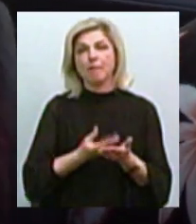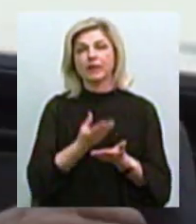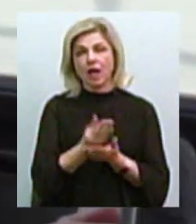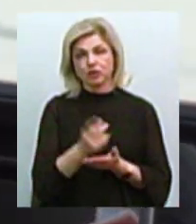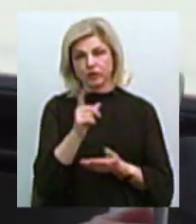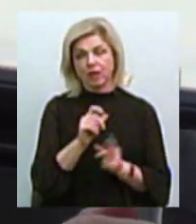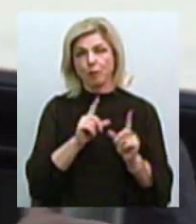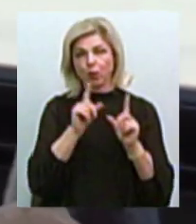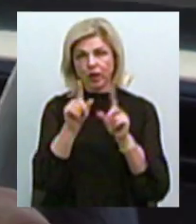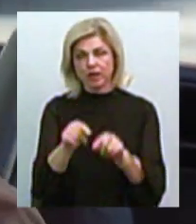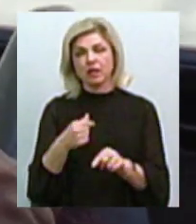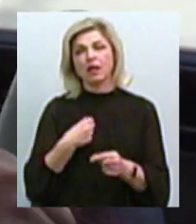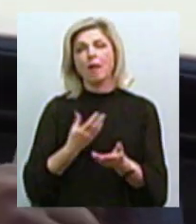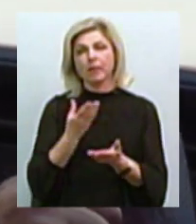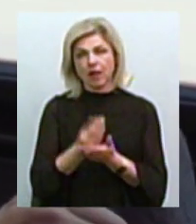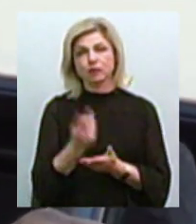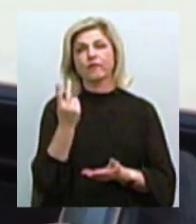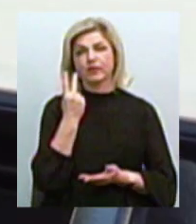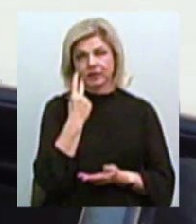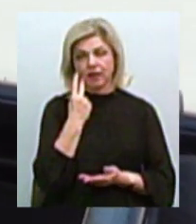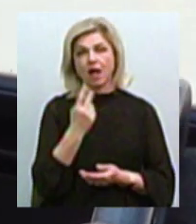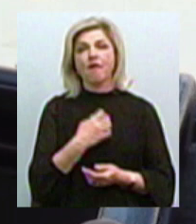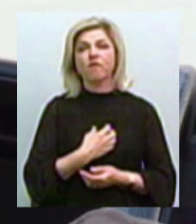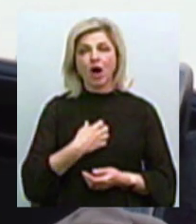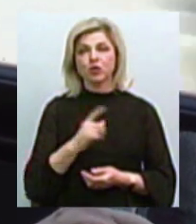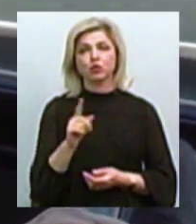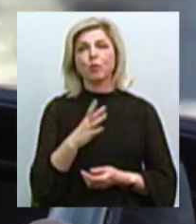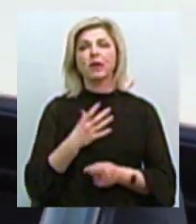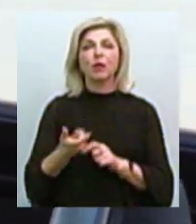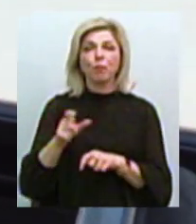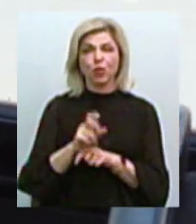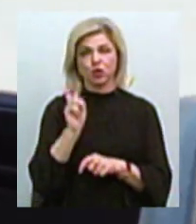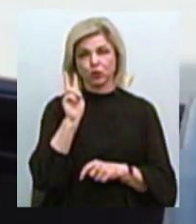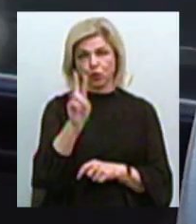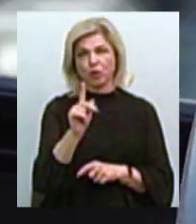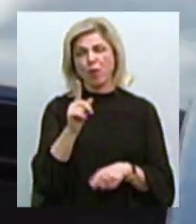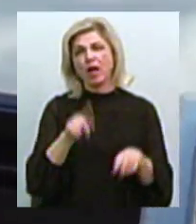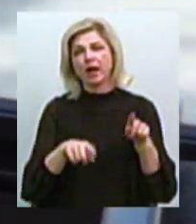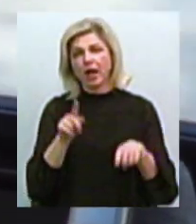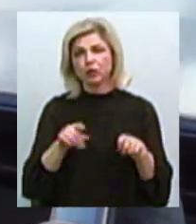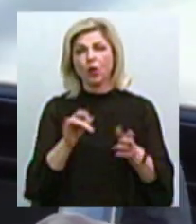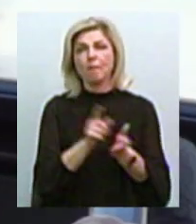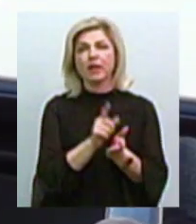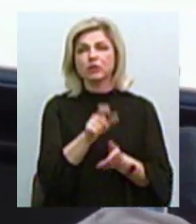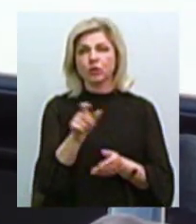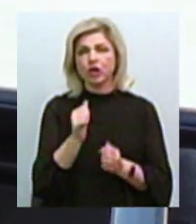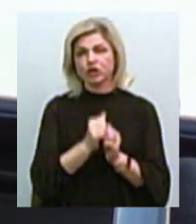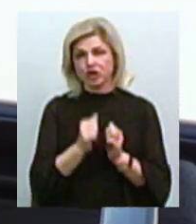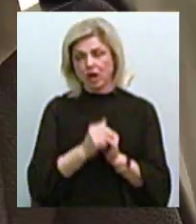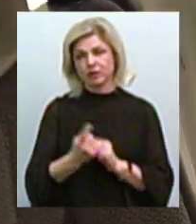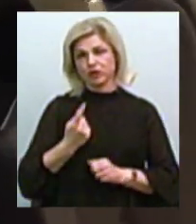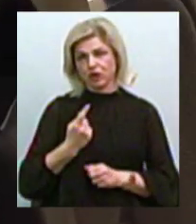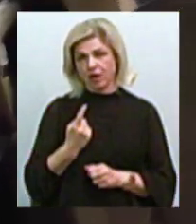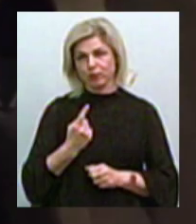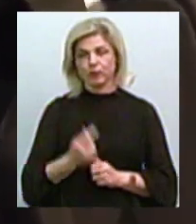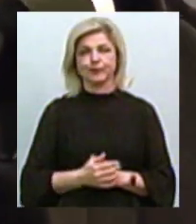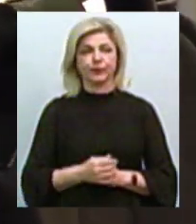проїзд. Я сплачую завжди. Бажано, щоб було більше тролейбусів, тому що вони рідко їздять і пенсіонери часто на них чекають.